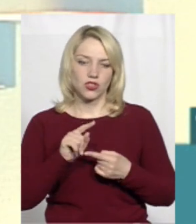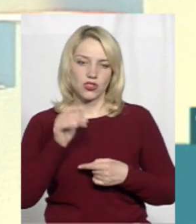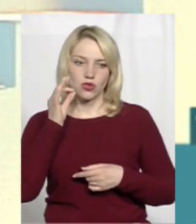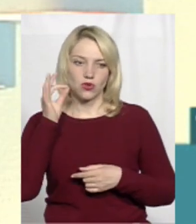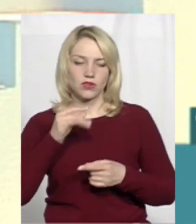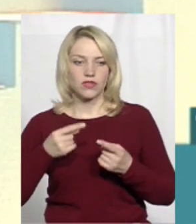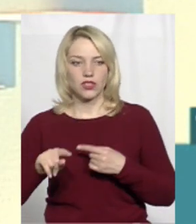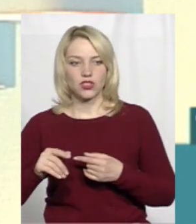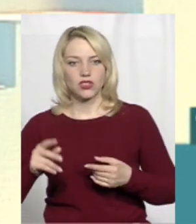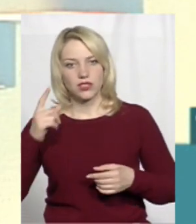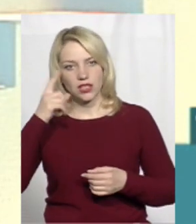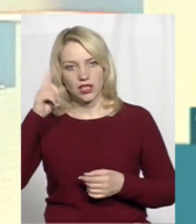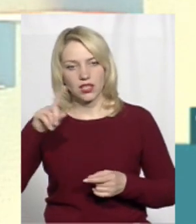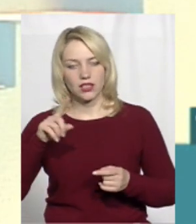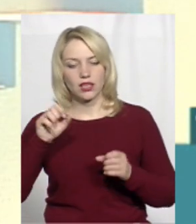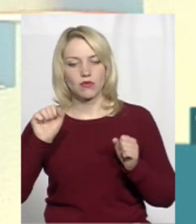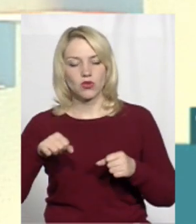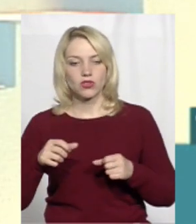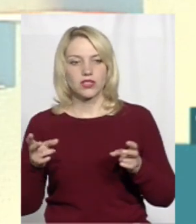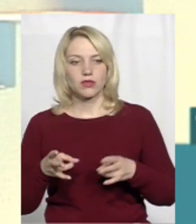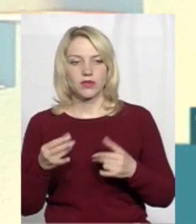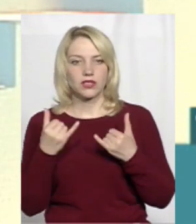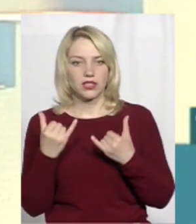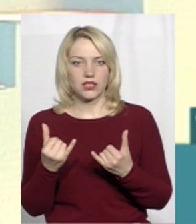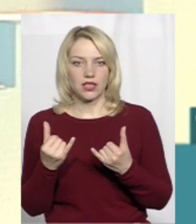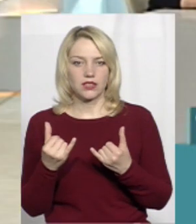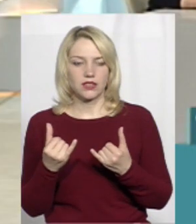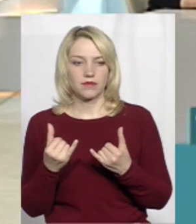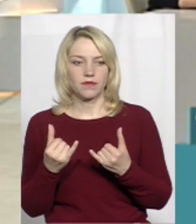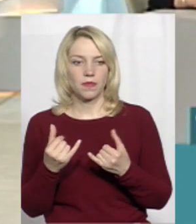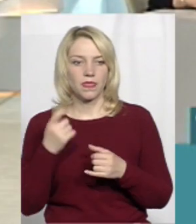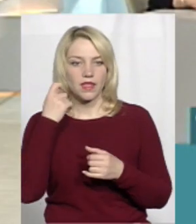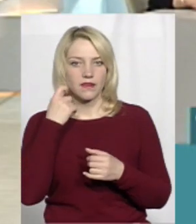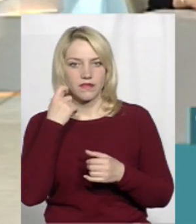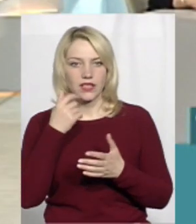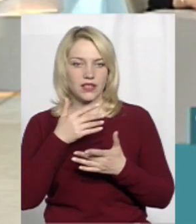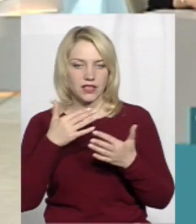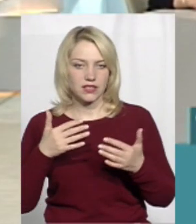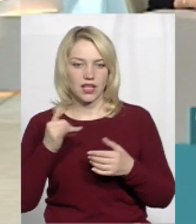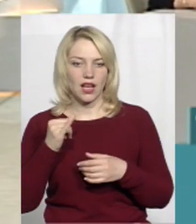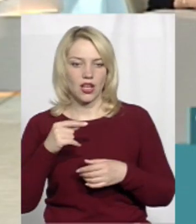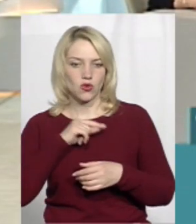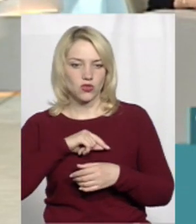інші знання, які можуть знадобитися зараз. Вік різний, ми душею молоді.